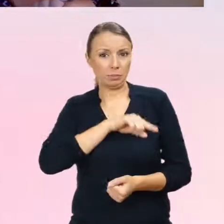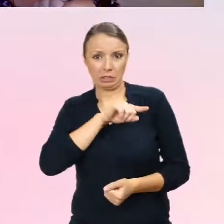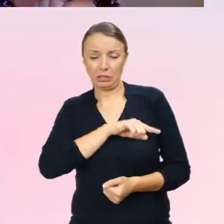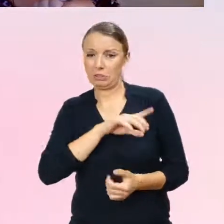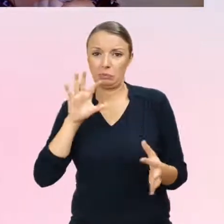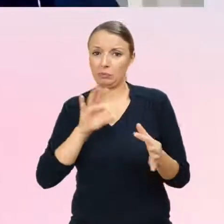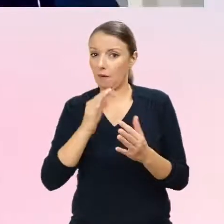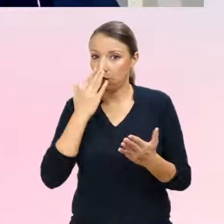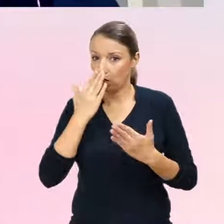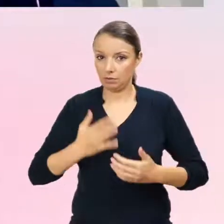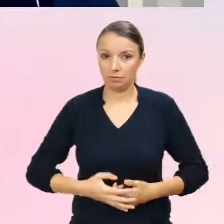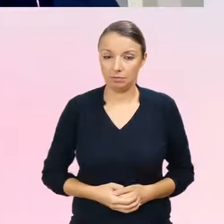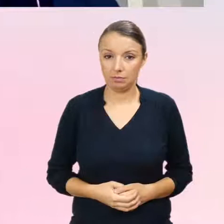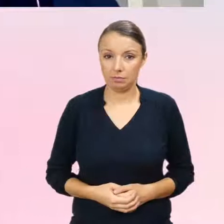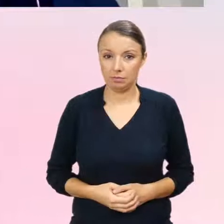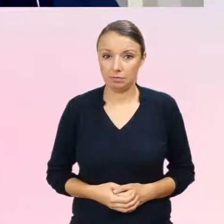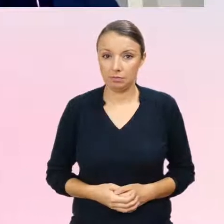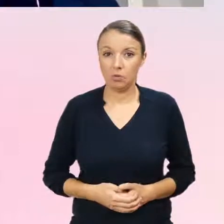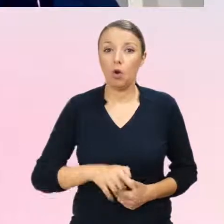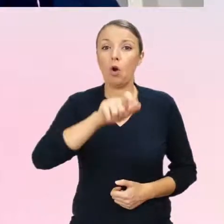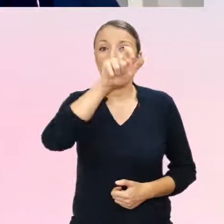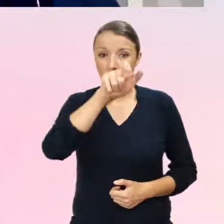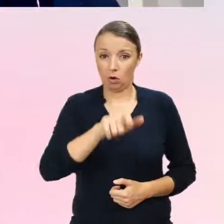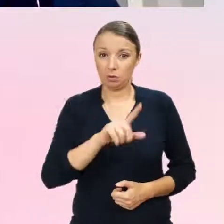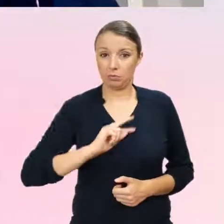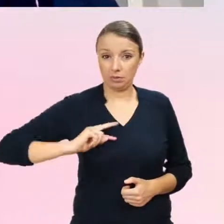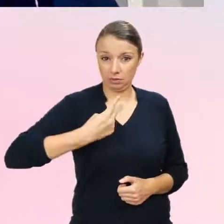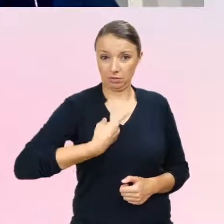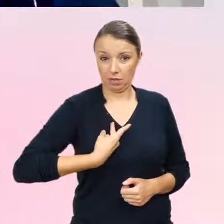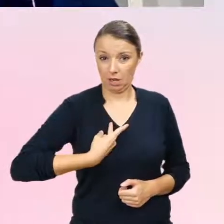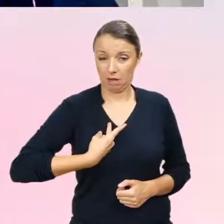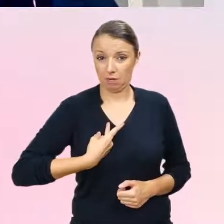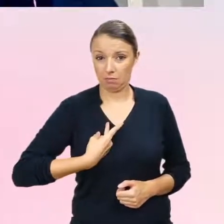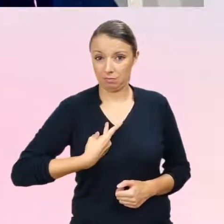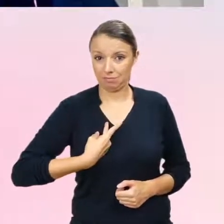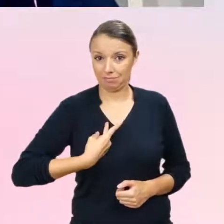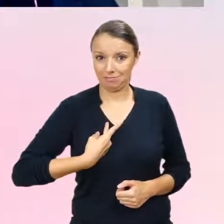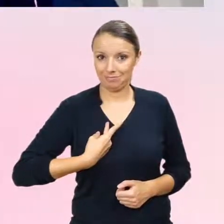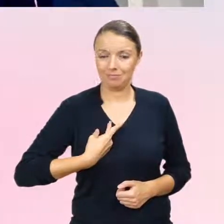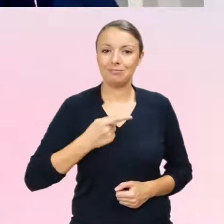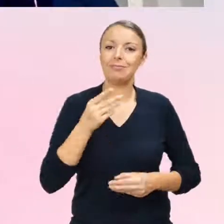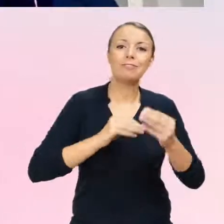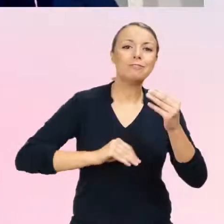U osób transpłciowych większość badań wskazuje, że u osób